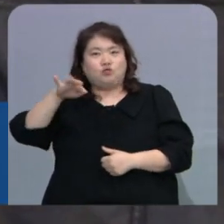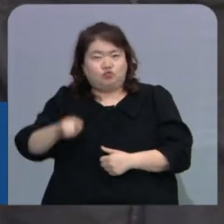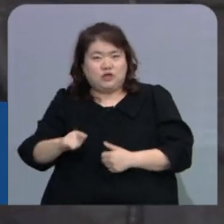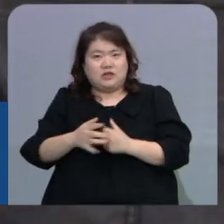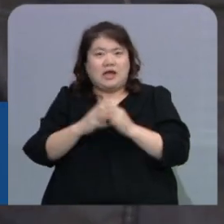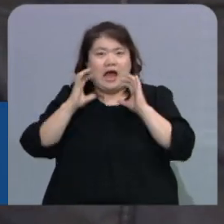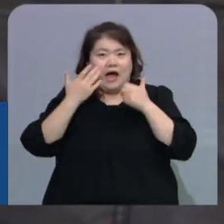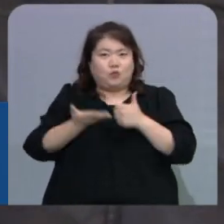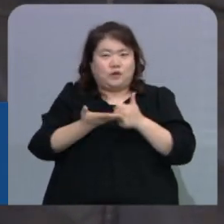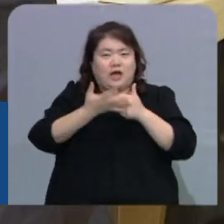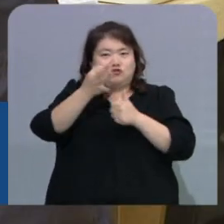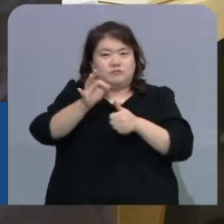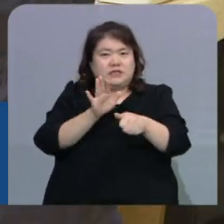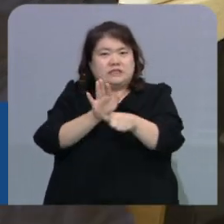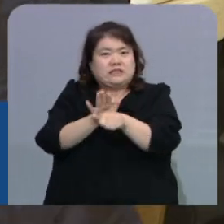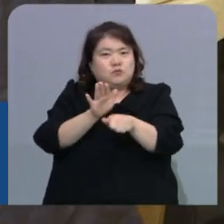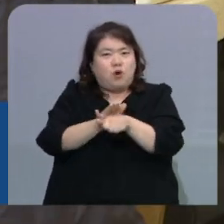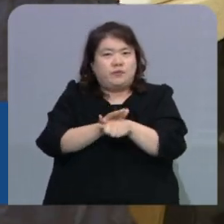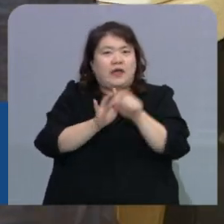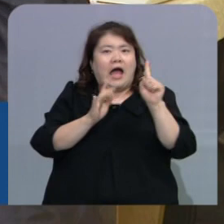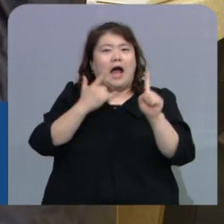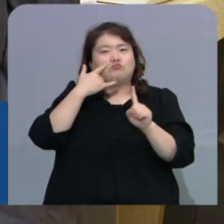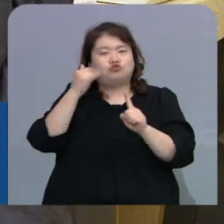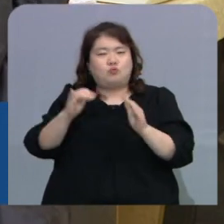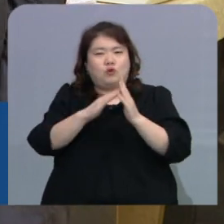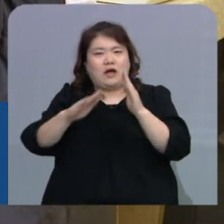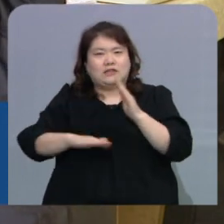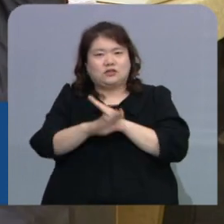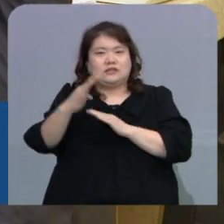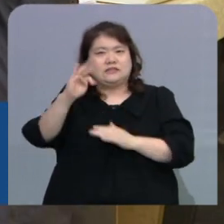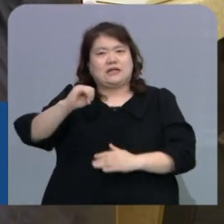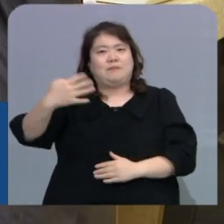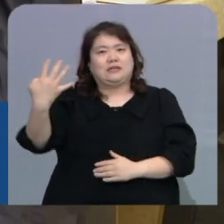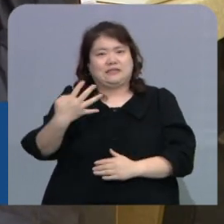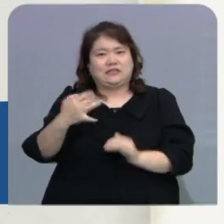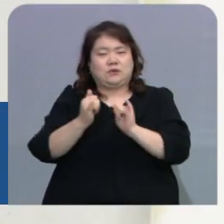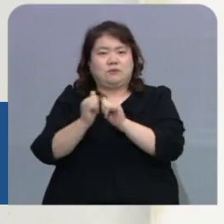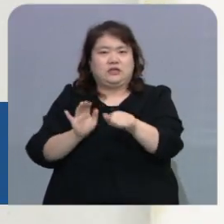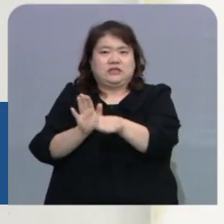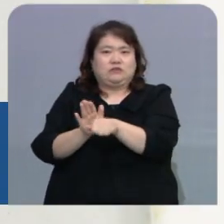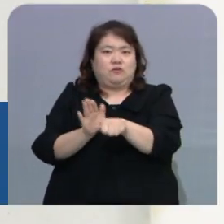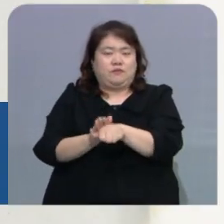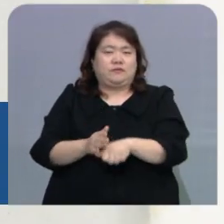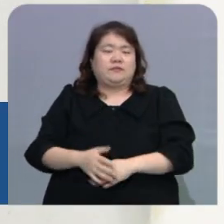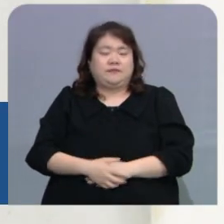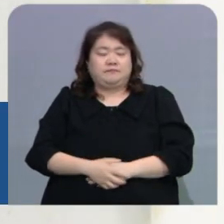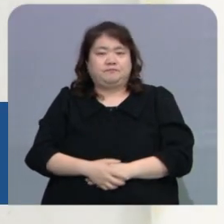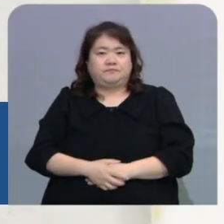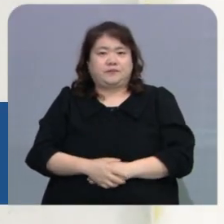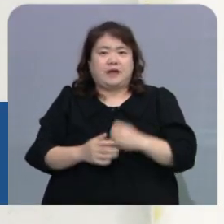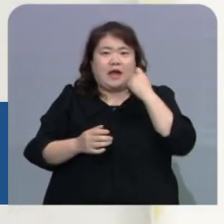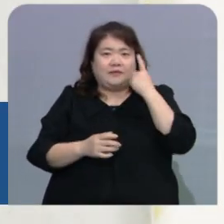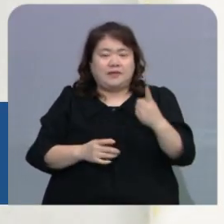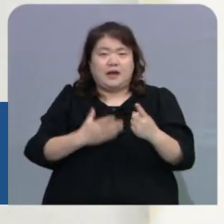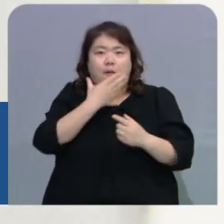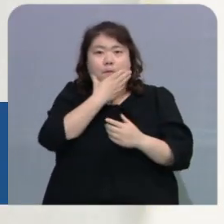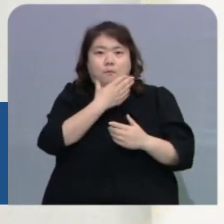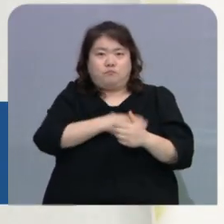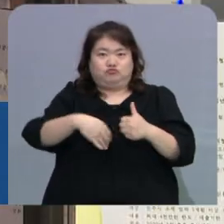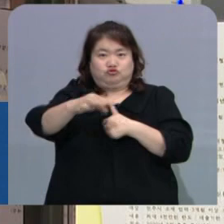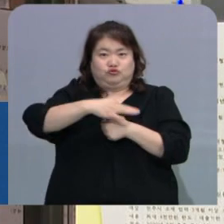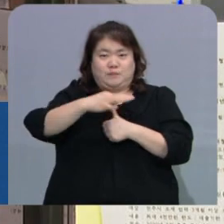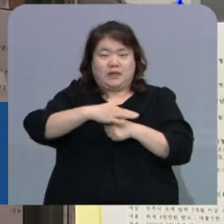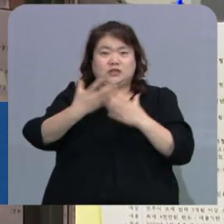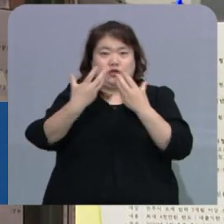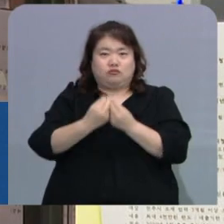아동양육비 지원 한부모 가족 등 4만 4천여 명이 지원금을 받습니다. 매월 복지급여를 받는